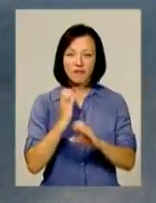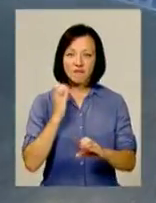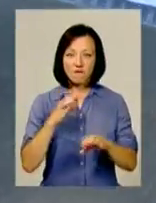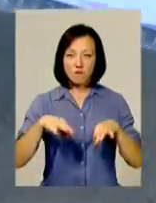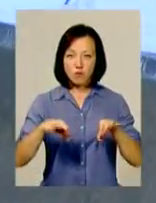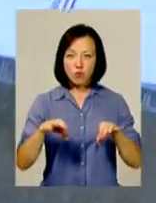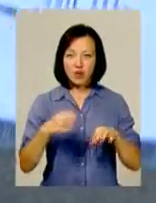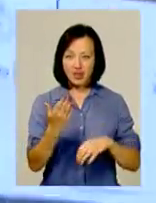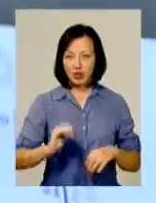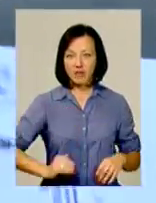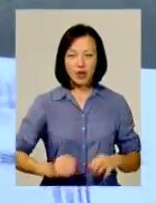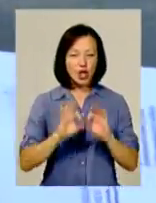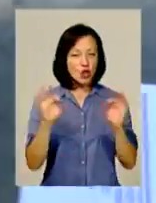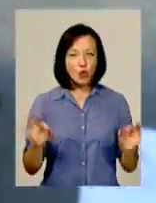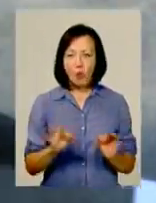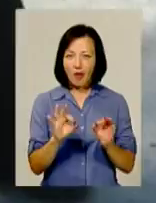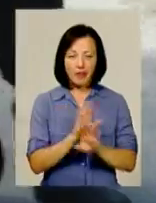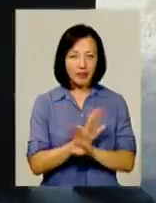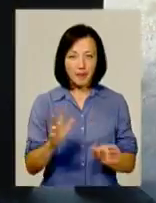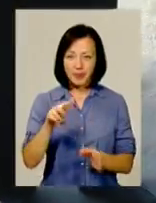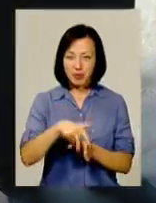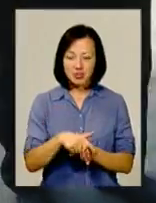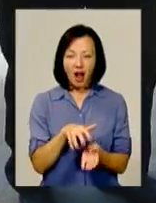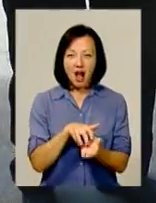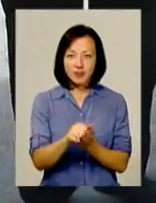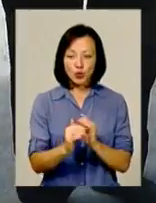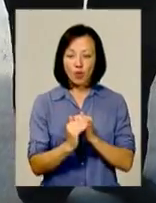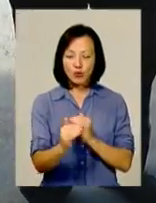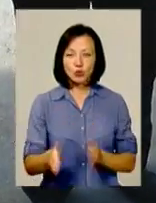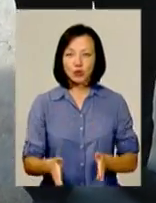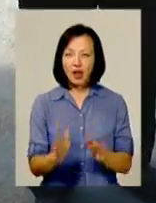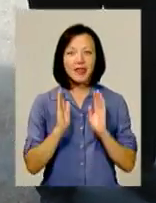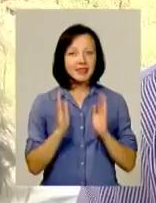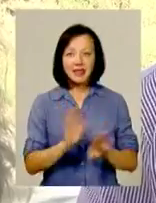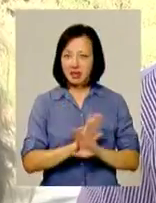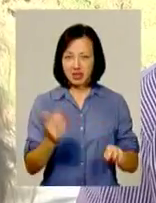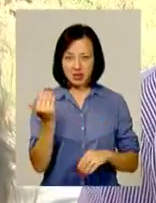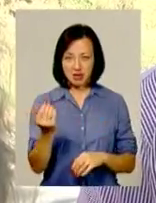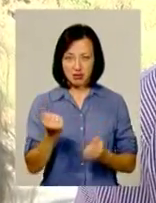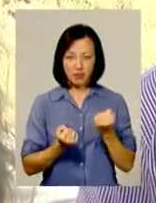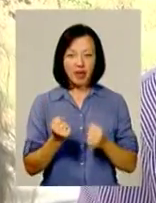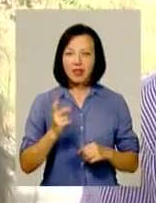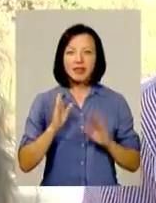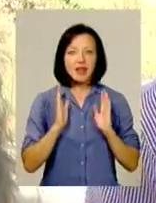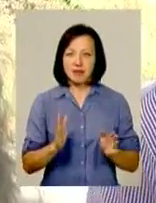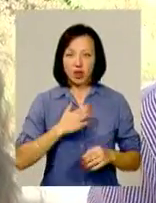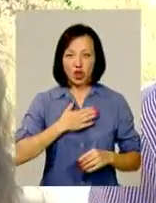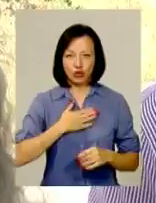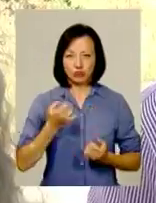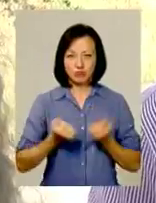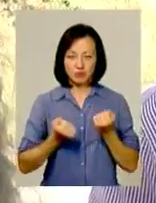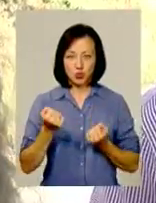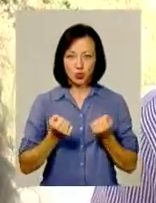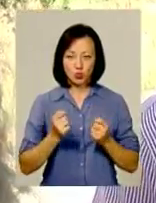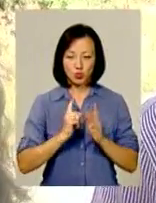компанії ніколи не перевантажені. І, мовляв, асфальтованою дорогою їздять не лише їхні машини. Не тільки їздять авто